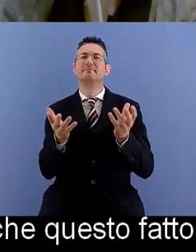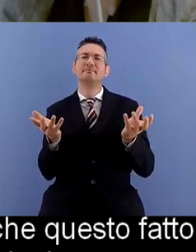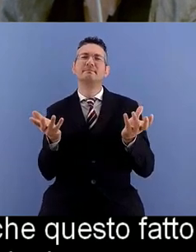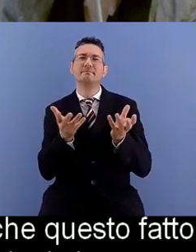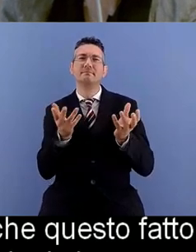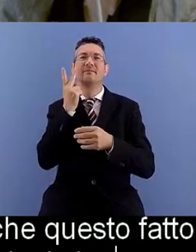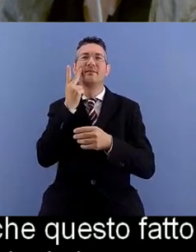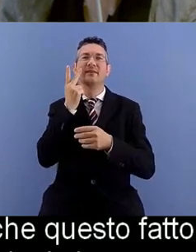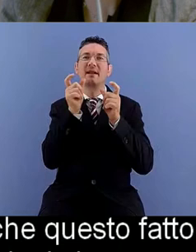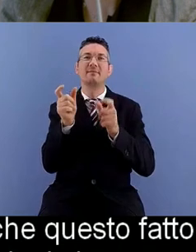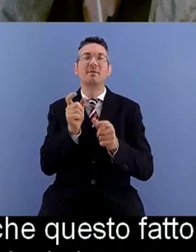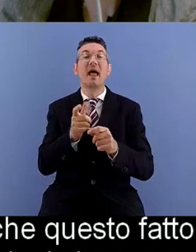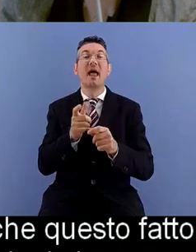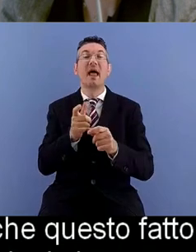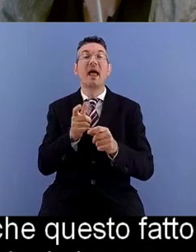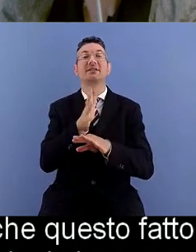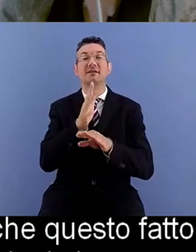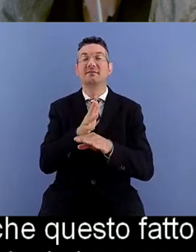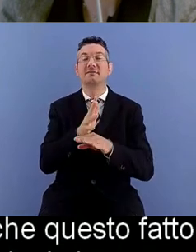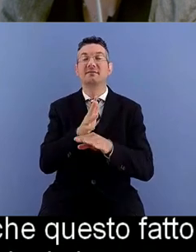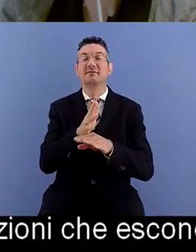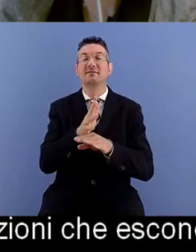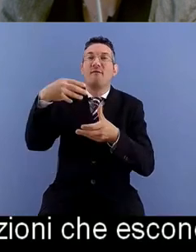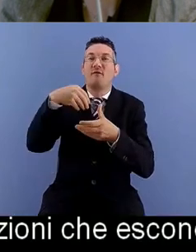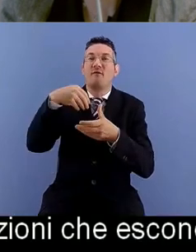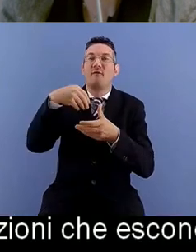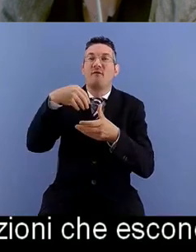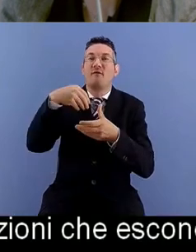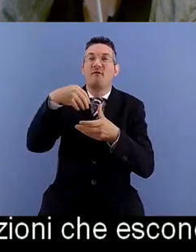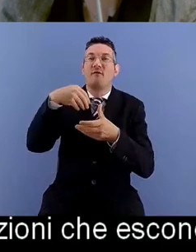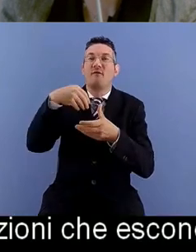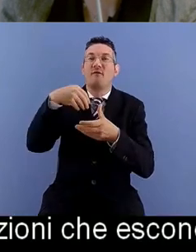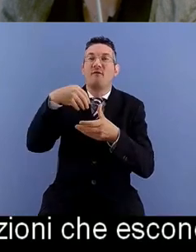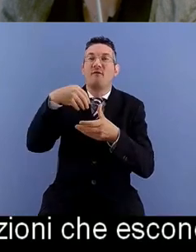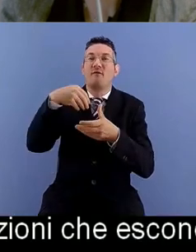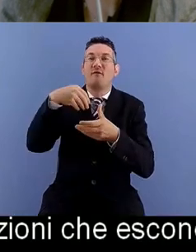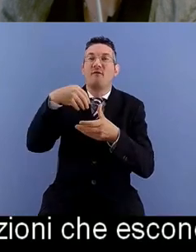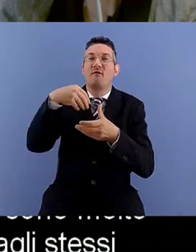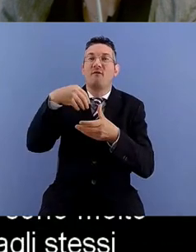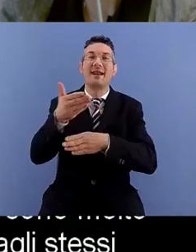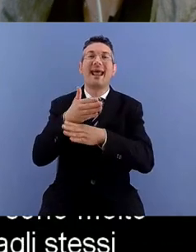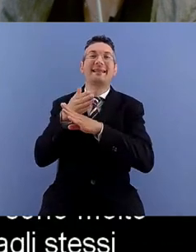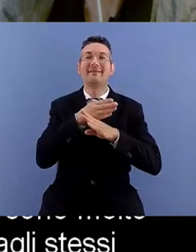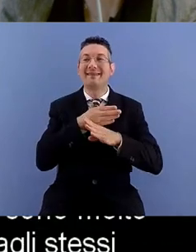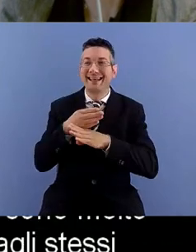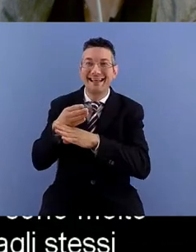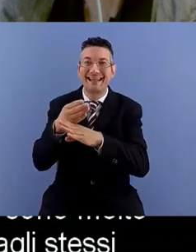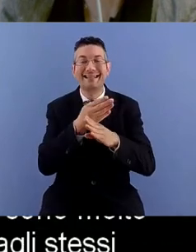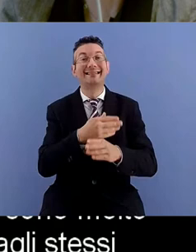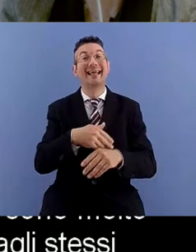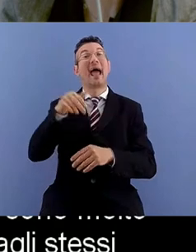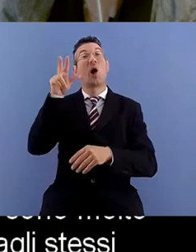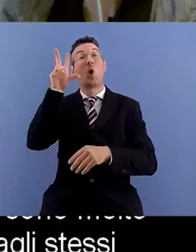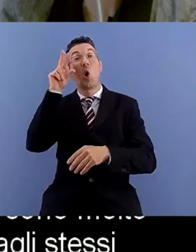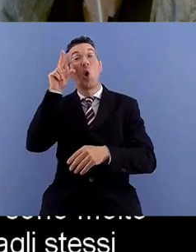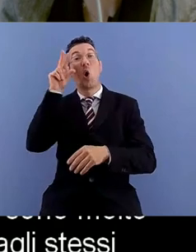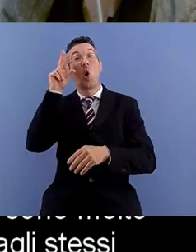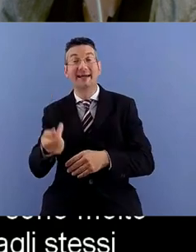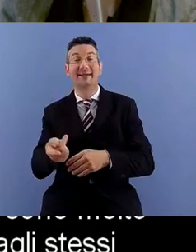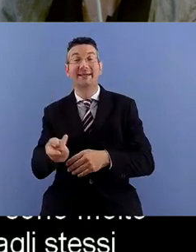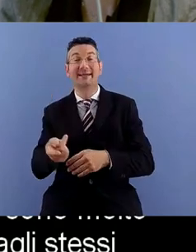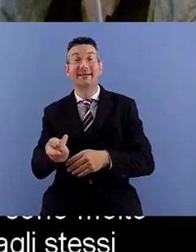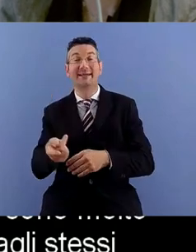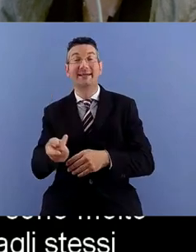quindi accessibilità è coinvolgimento è emozione condivisa è conoscenza vuol dire giocare accessibilità vuol dire